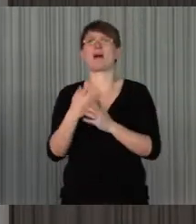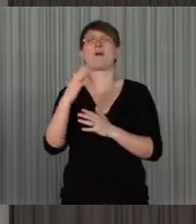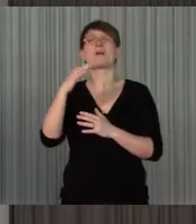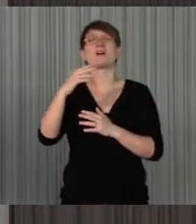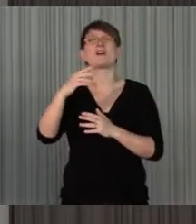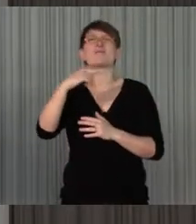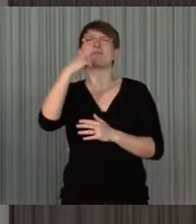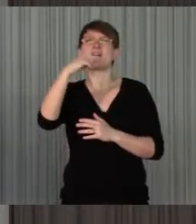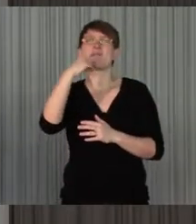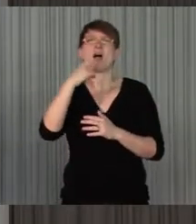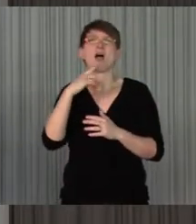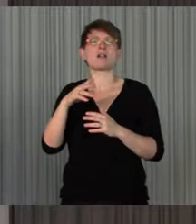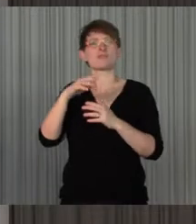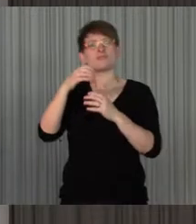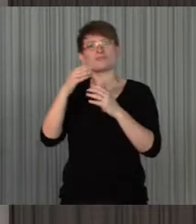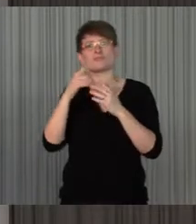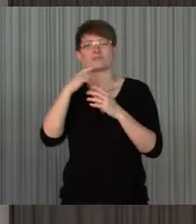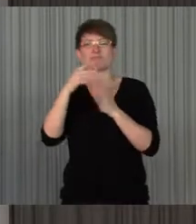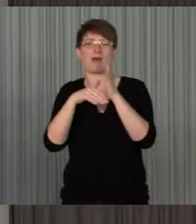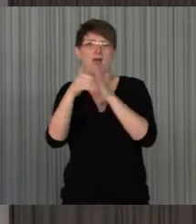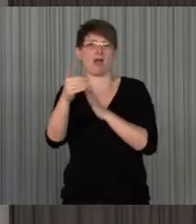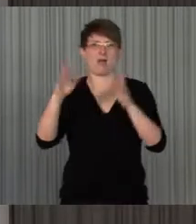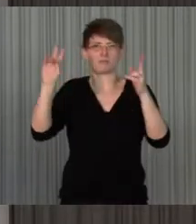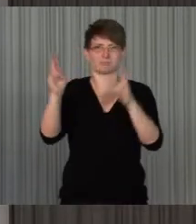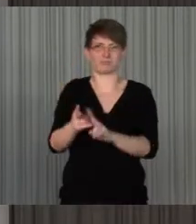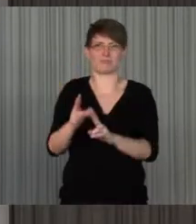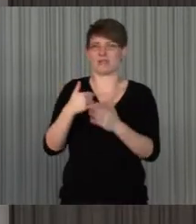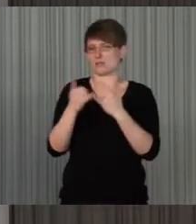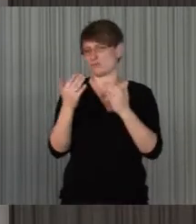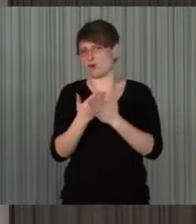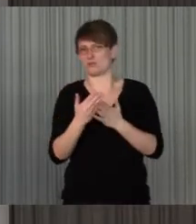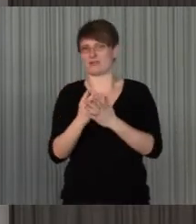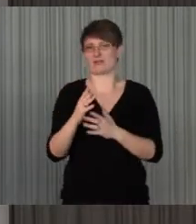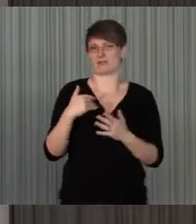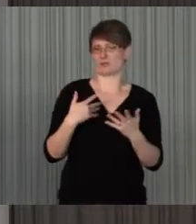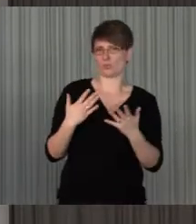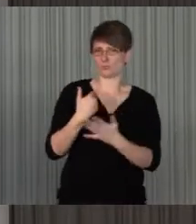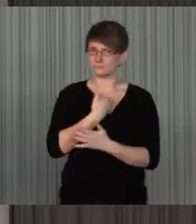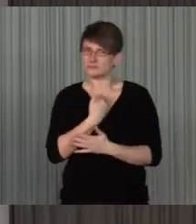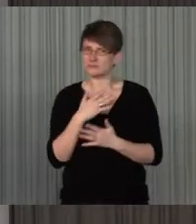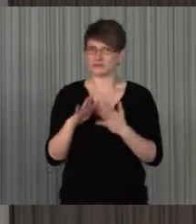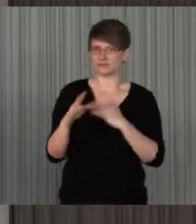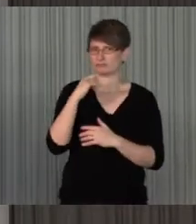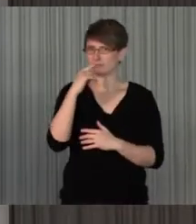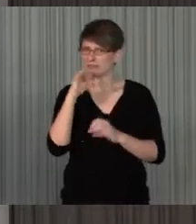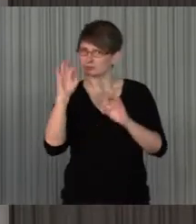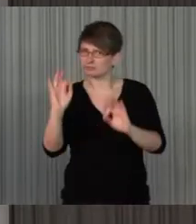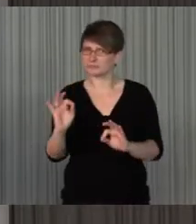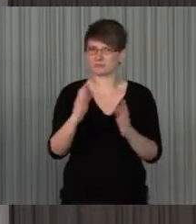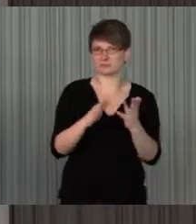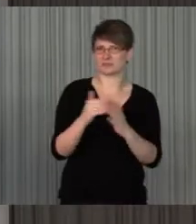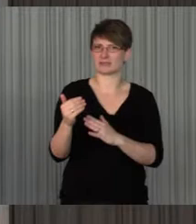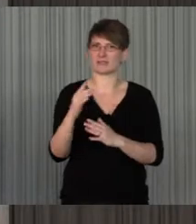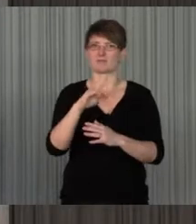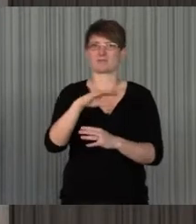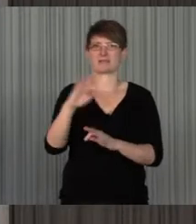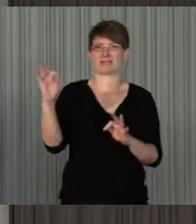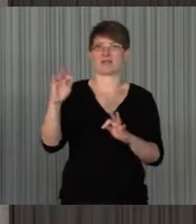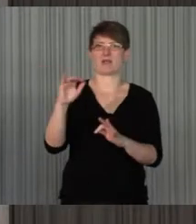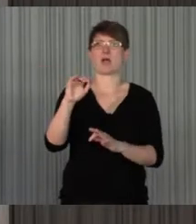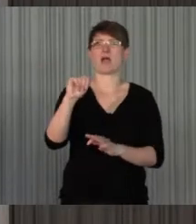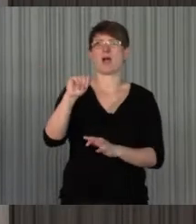-sprachlich eingeschränkt sind, also wer unsicher im Umgang ist mit Sprachen, schätzt eben die Möglichkeiten von asynchroner